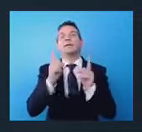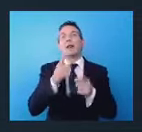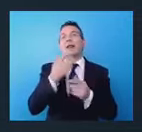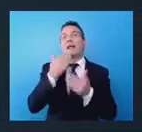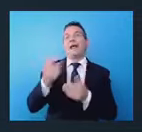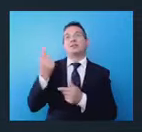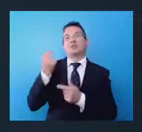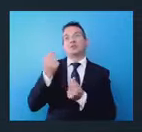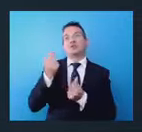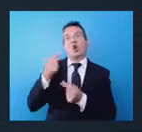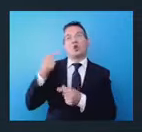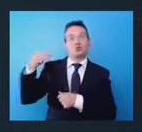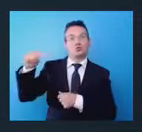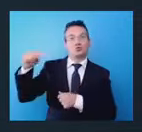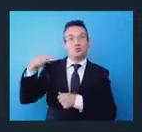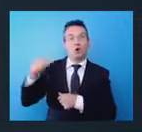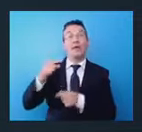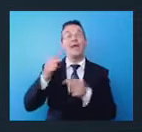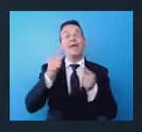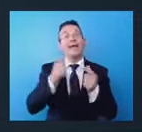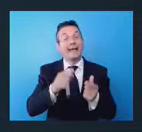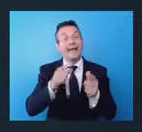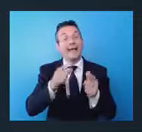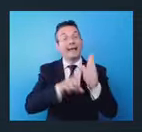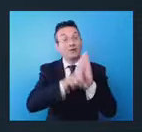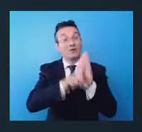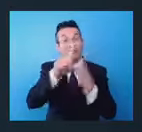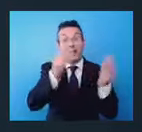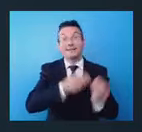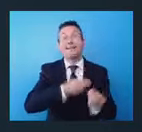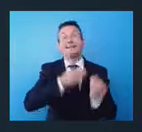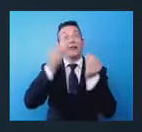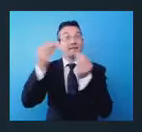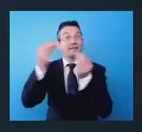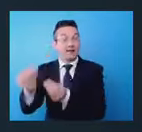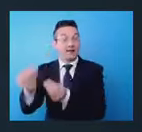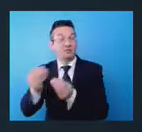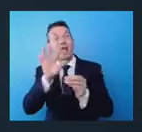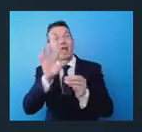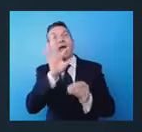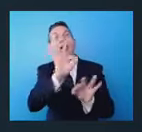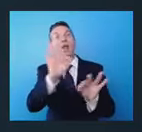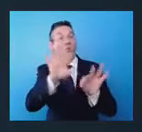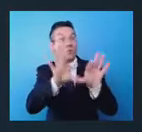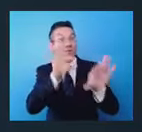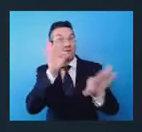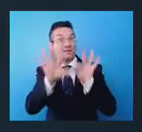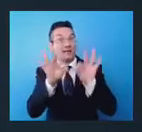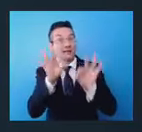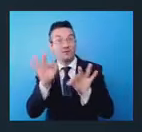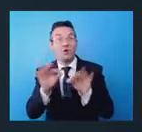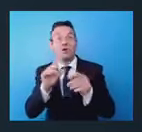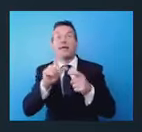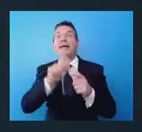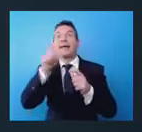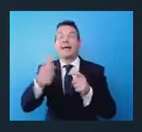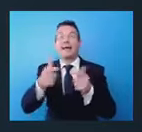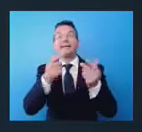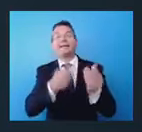li trasferisca, faccia per alcuni almeno, li selezioni alcuni e faccia il trasferimento